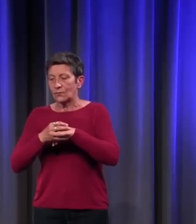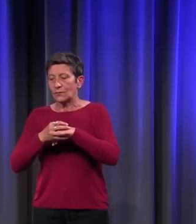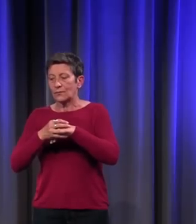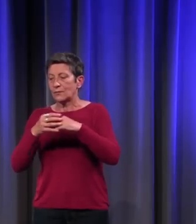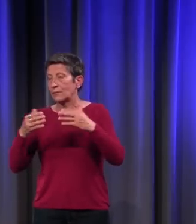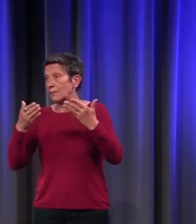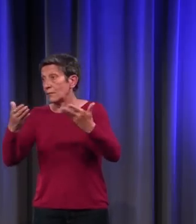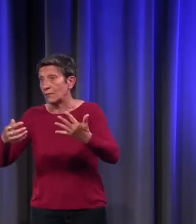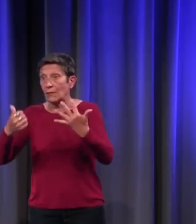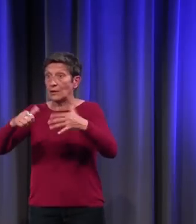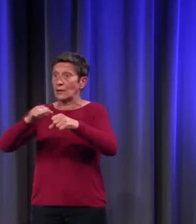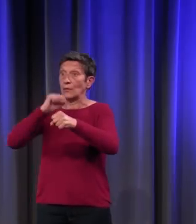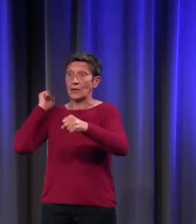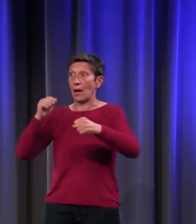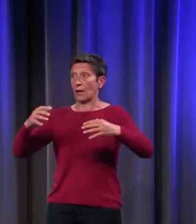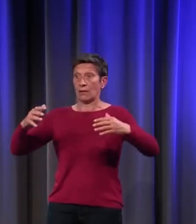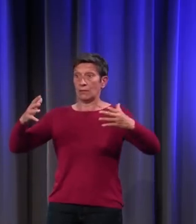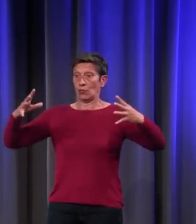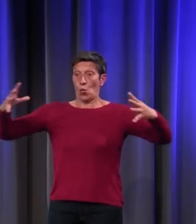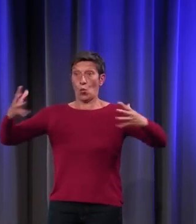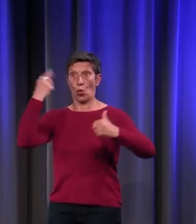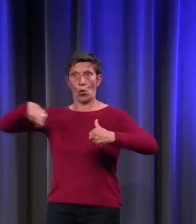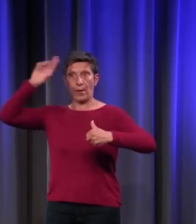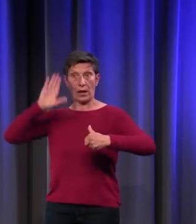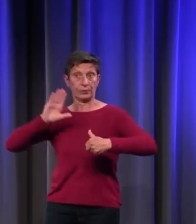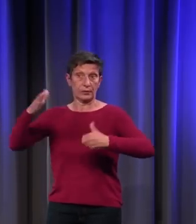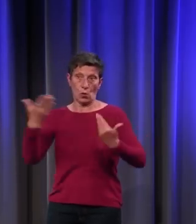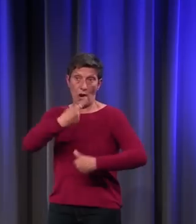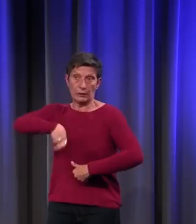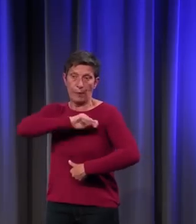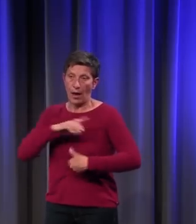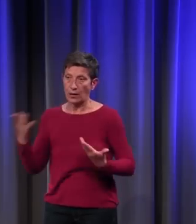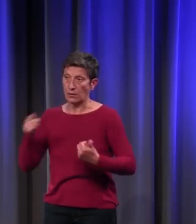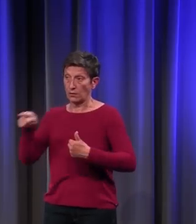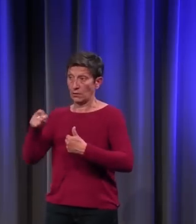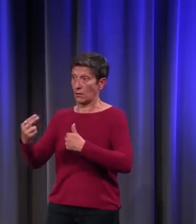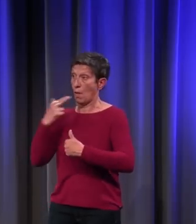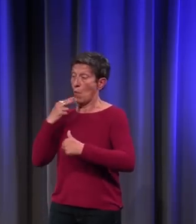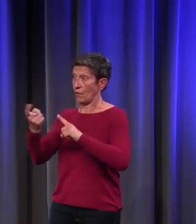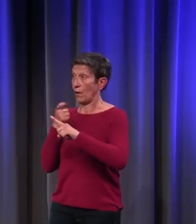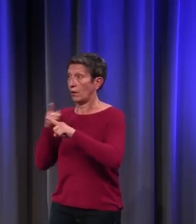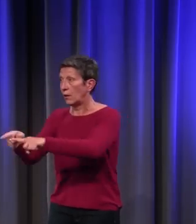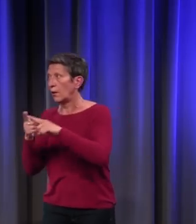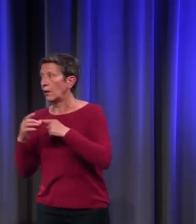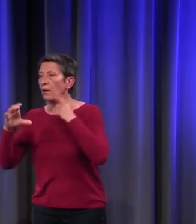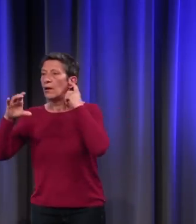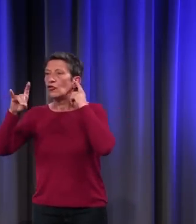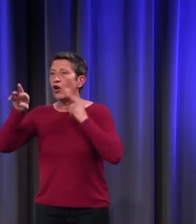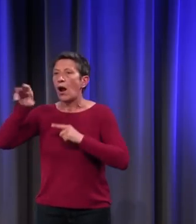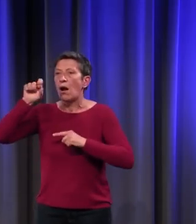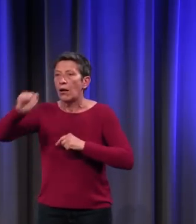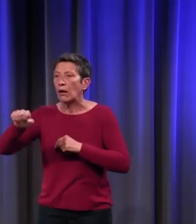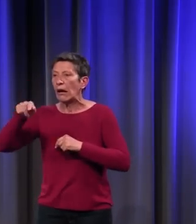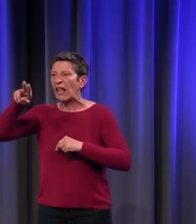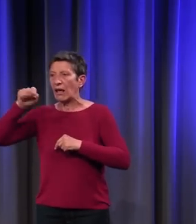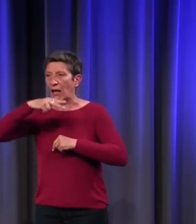au XVIe siècle, la grande cour européenne, c'est la cour d'Espagne, c'est elle qui lance les modes. Il y a cette mode du noir. Charles le Téméraire s'habille en noir toute sa vie. Son